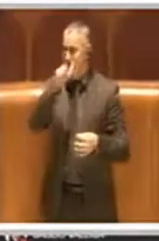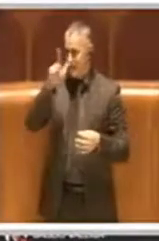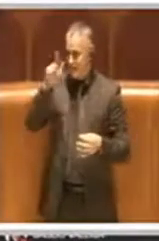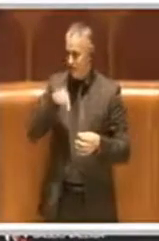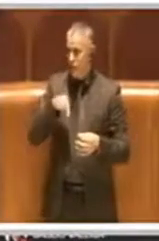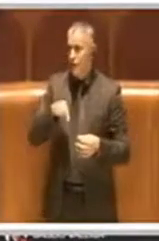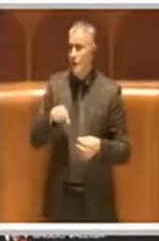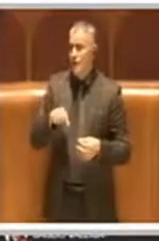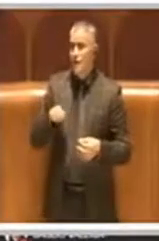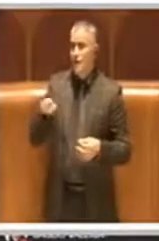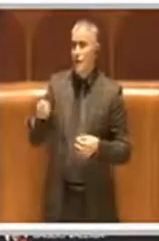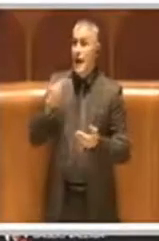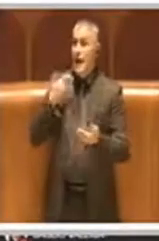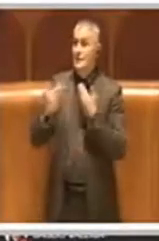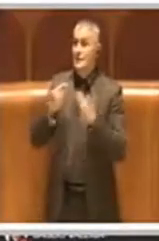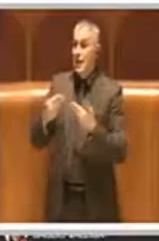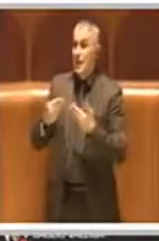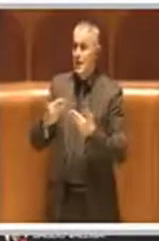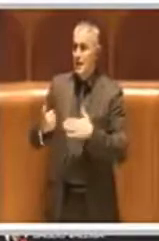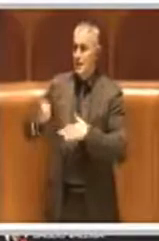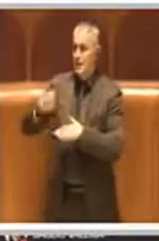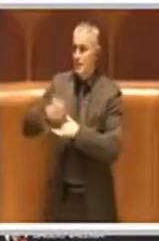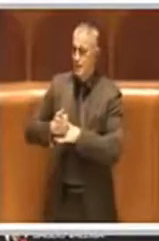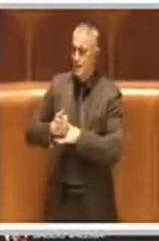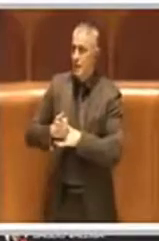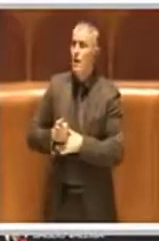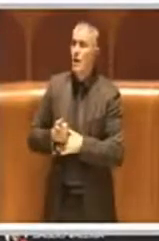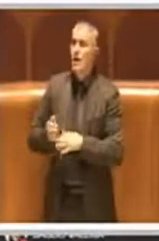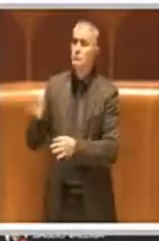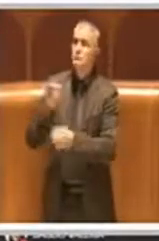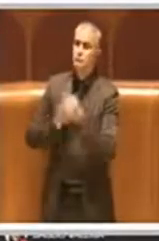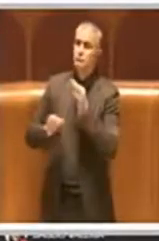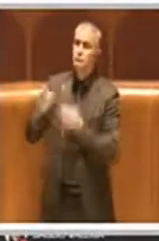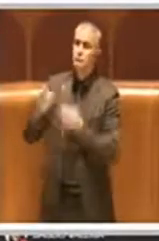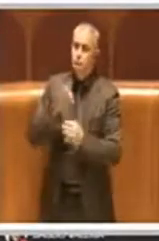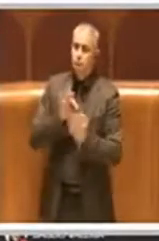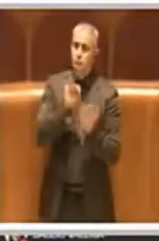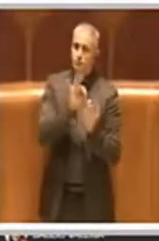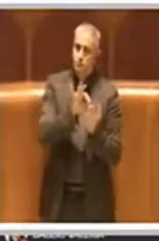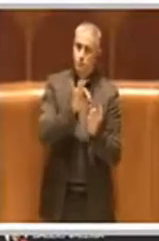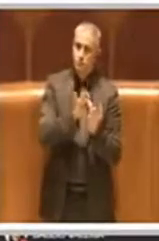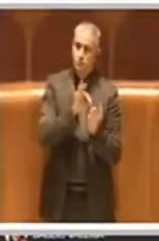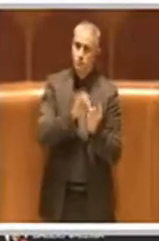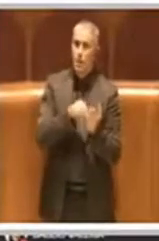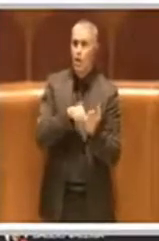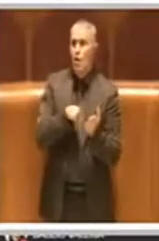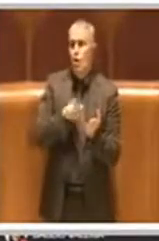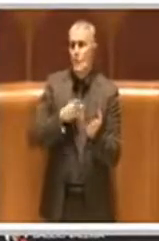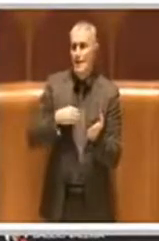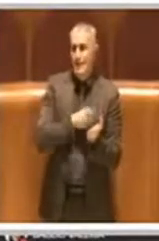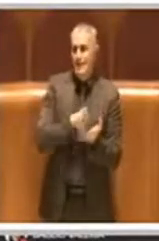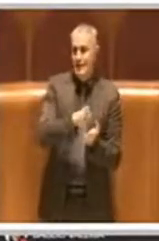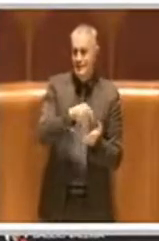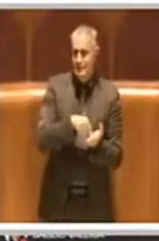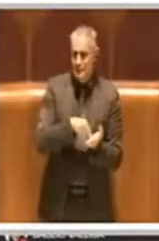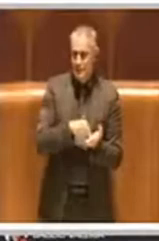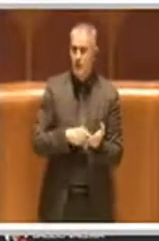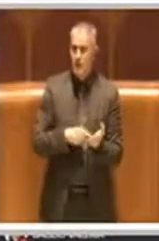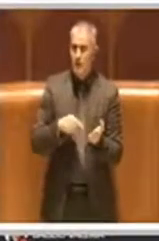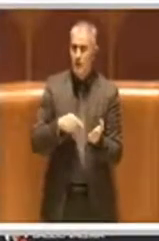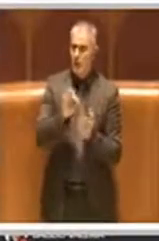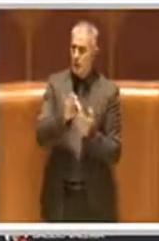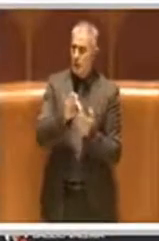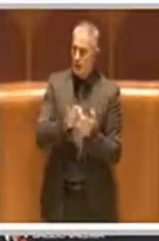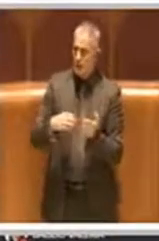l'Assemblea Capitolina ha chiaramente dato degli indirizzi, degli indirizzi interessanti,